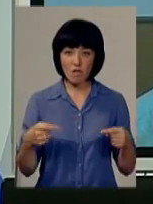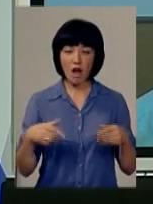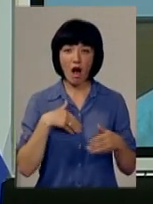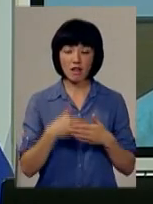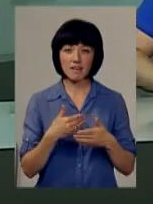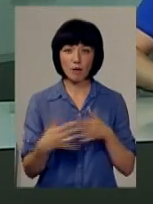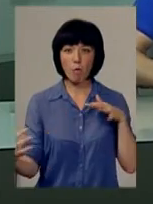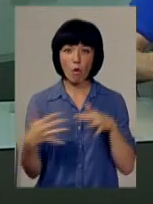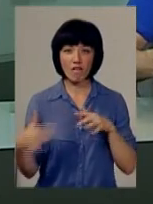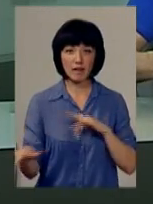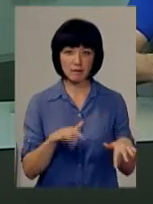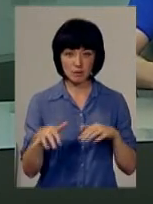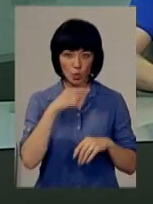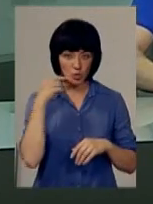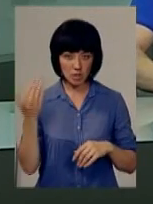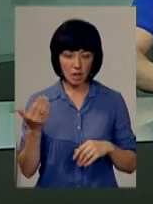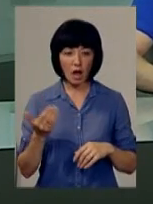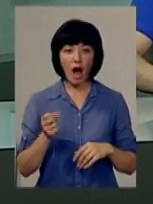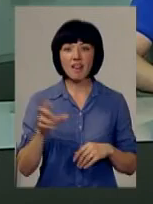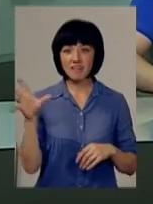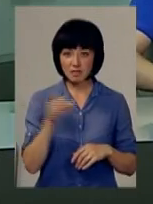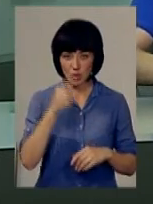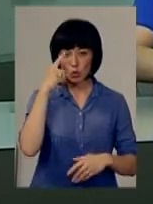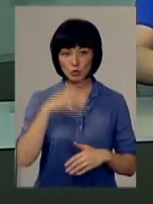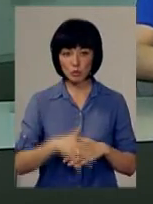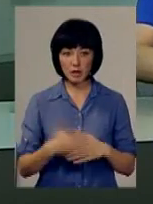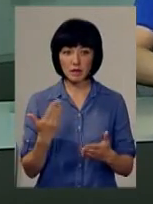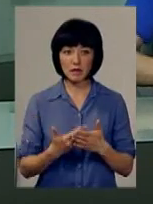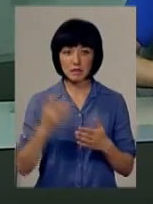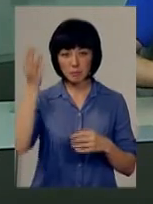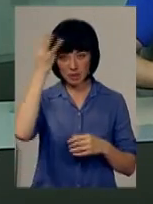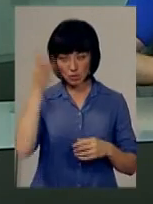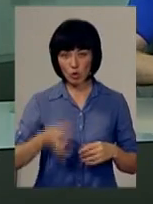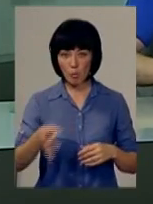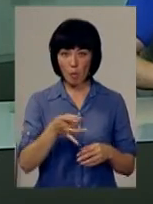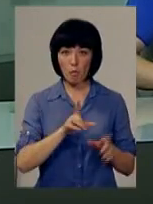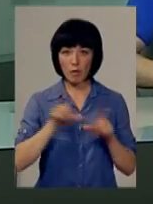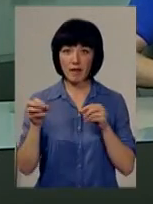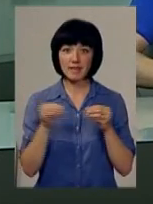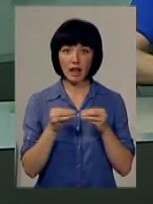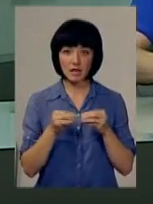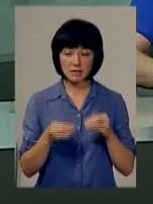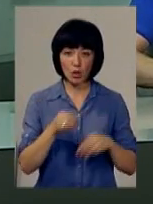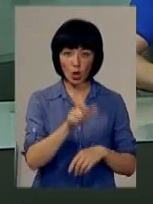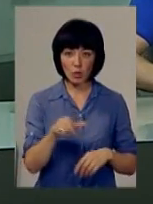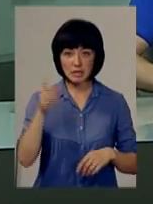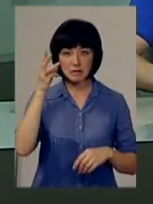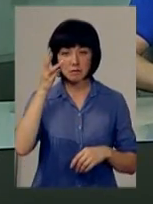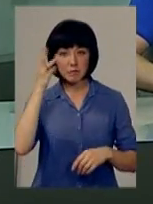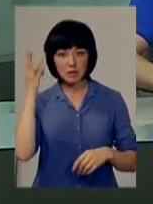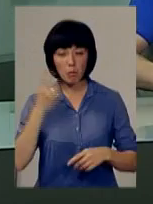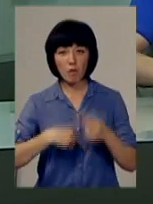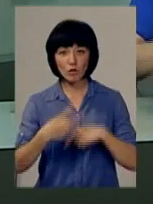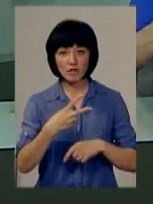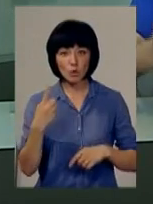Але ж дивіться, Іван Олександр, дивіться, але ж реально всі, мабуть, розуміють, от, ну, наприклад, Смельницького району поїхало 10 людей, Смельницького, там, нещодавно 21